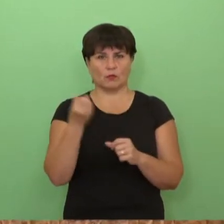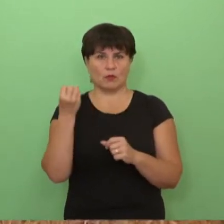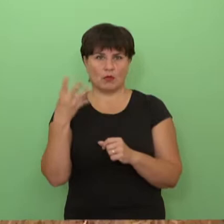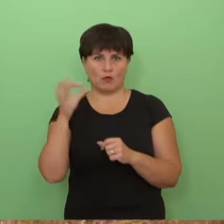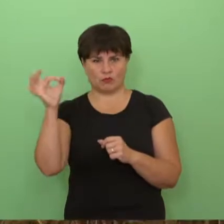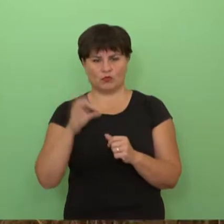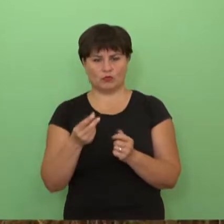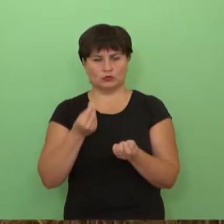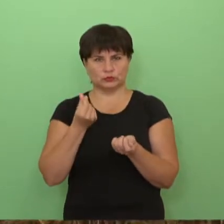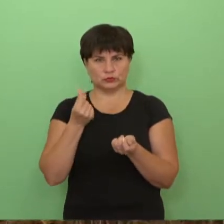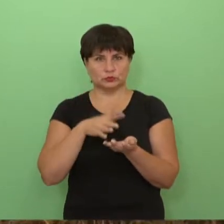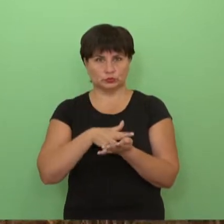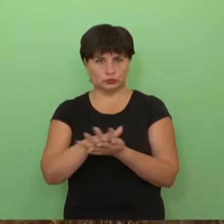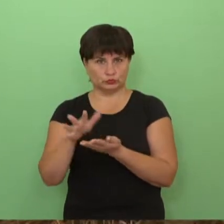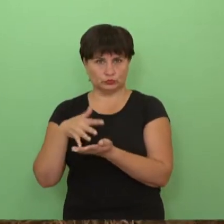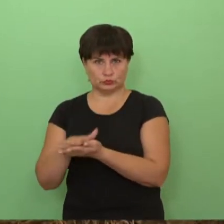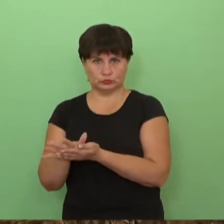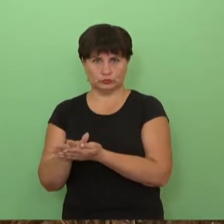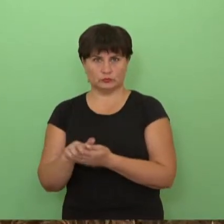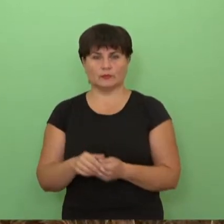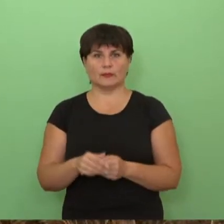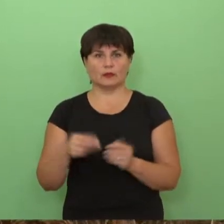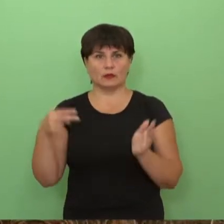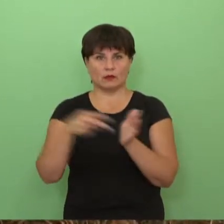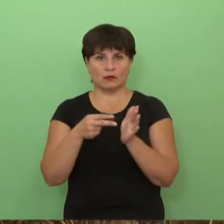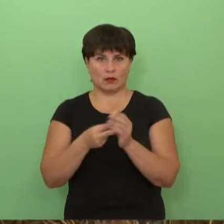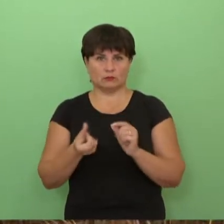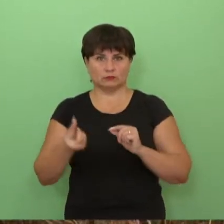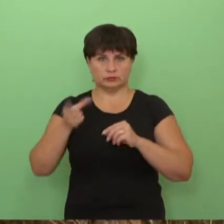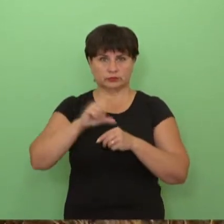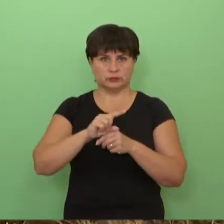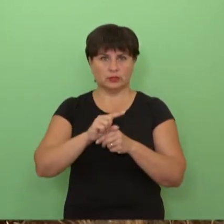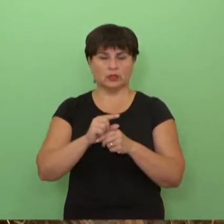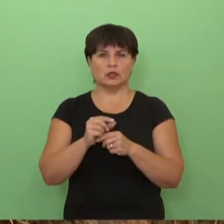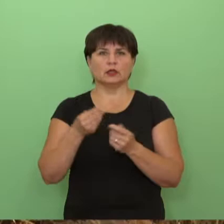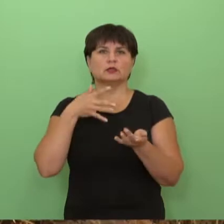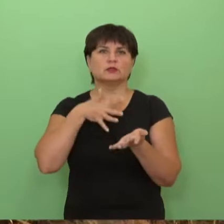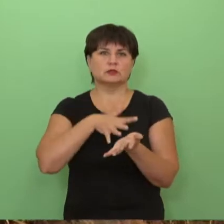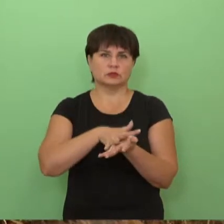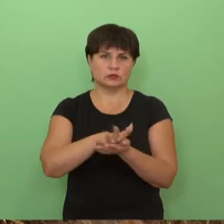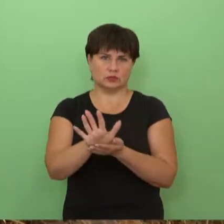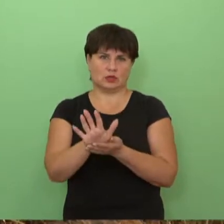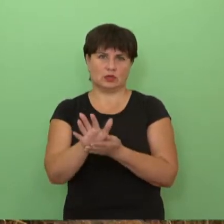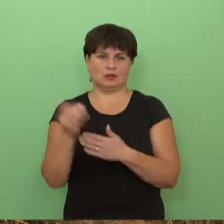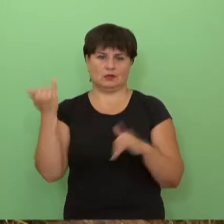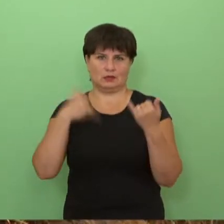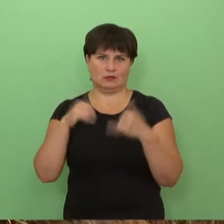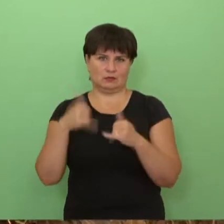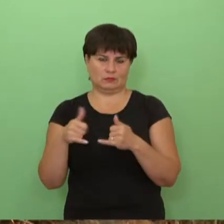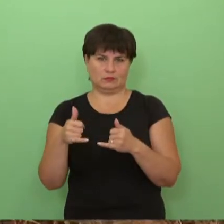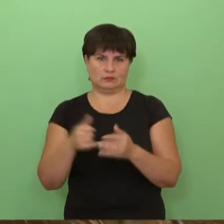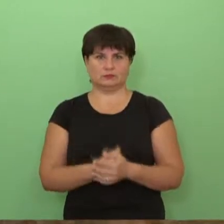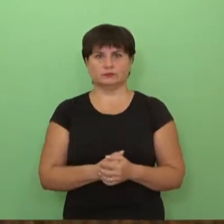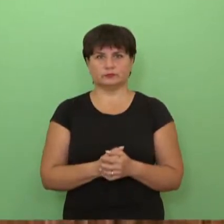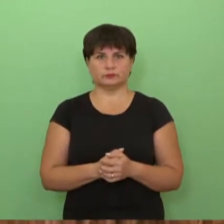išlaido augimą. Tai kaip ir tas kainos prieaugis, išnyksta, na, būtent žalivų kaino augime. Tai va, tas